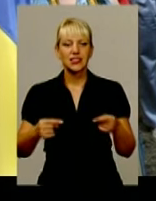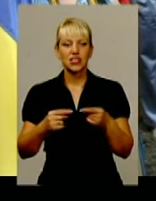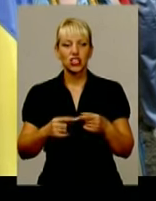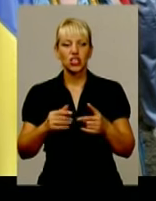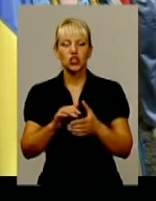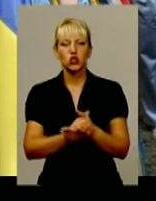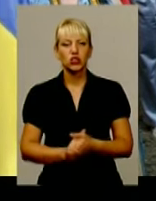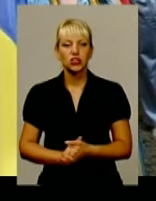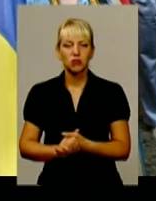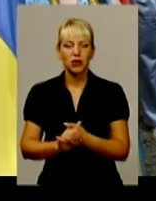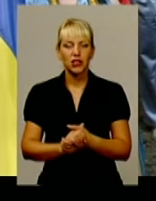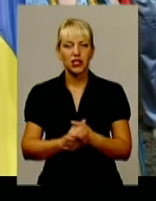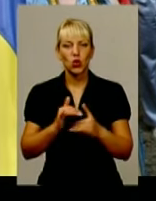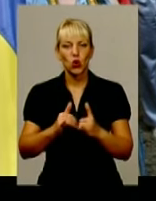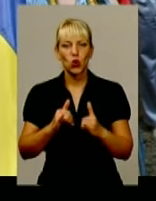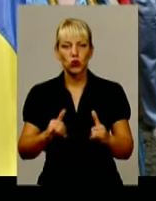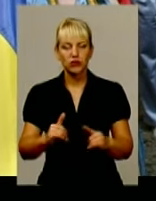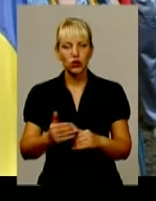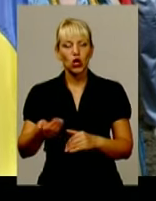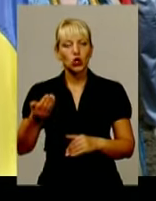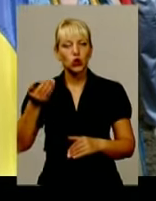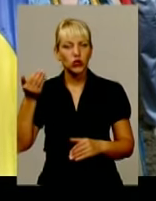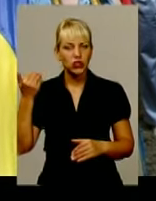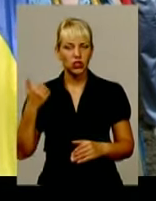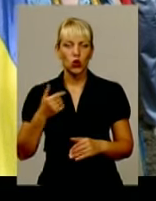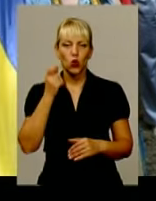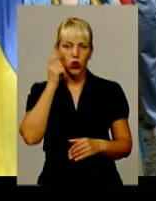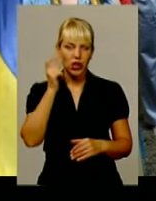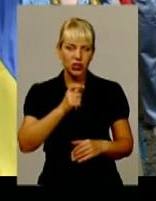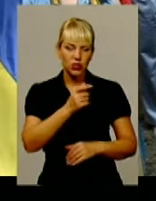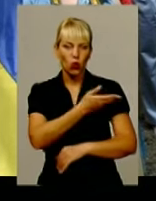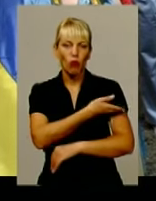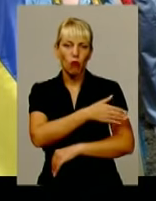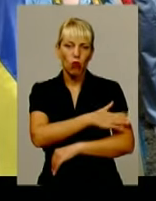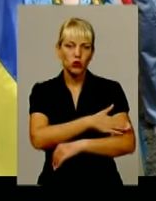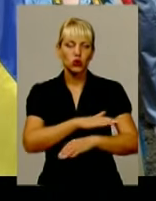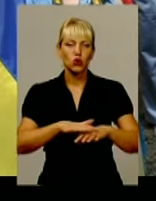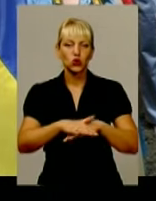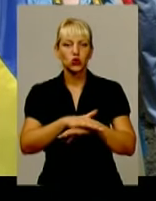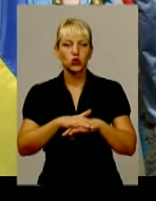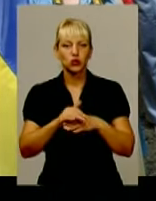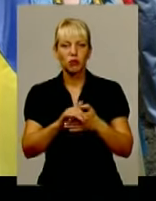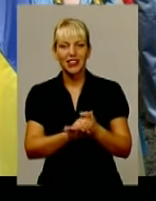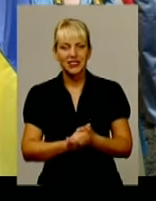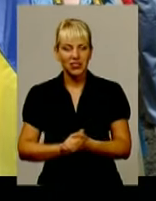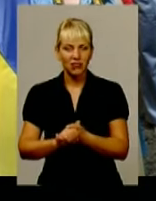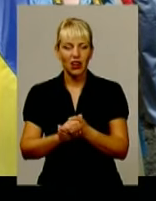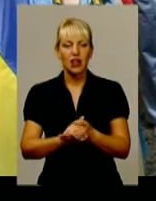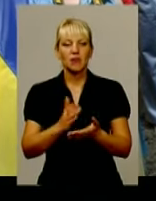розвиток тодішнього українсько-польського суспільства. Продовження тому є